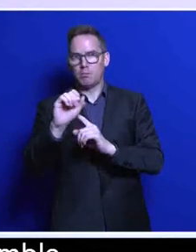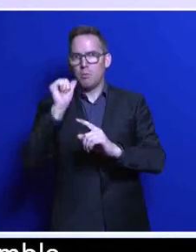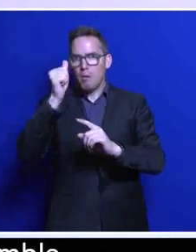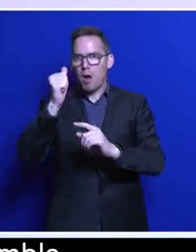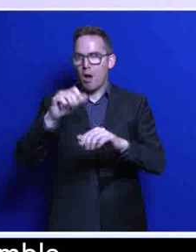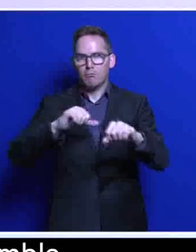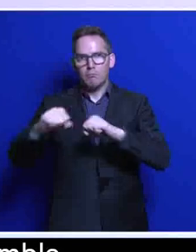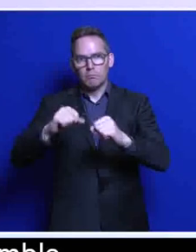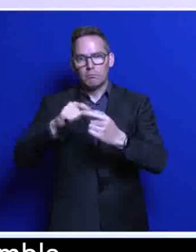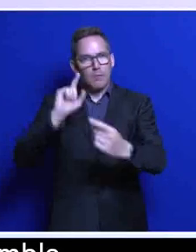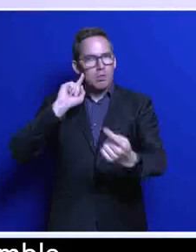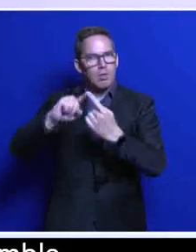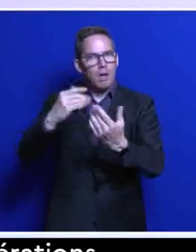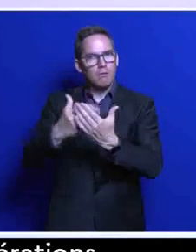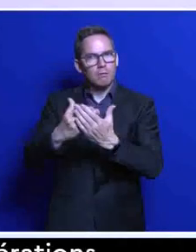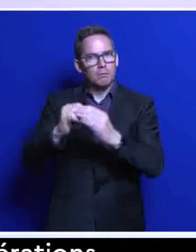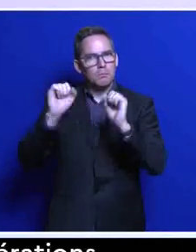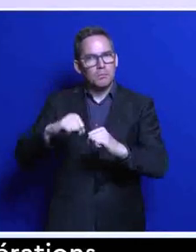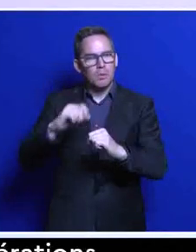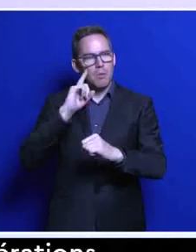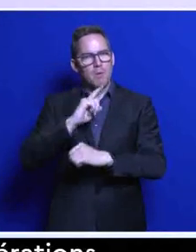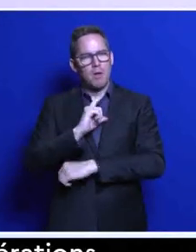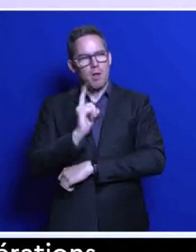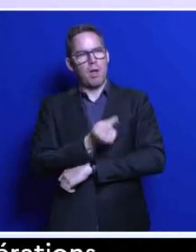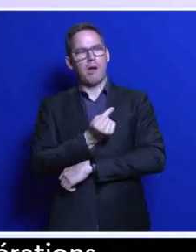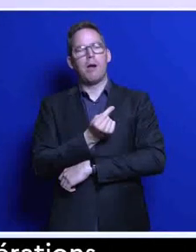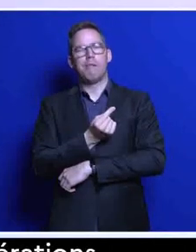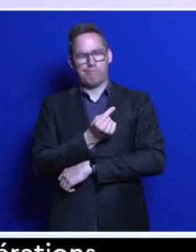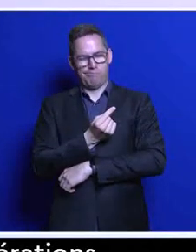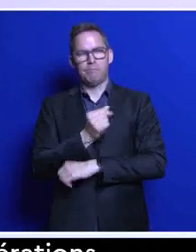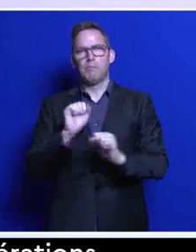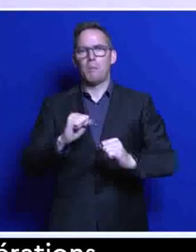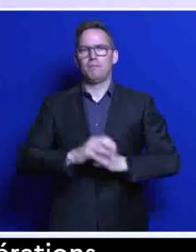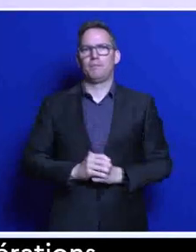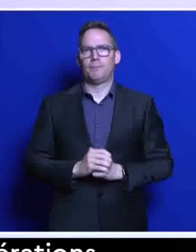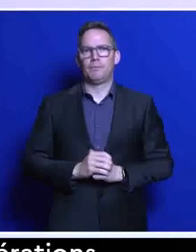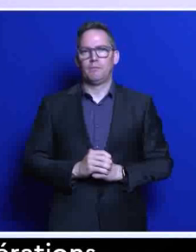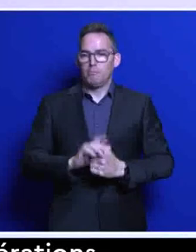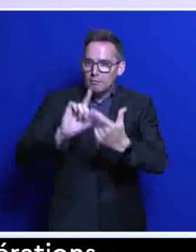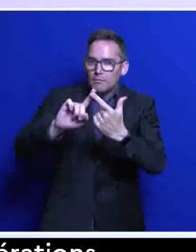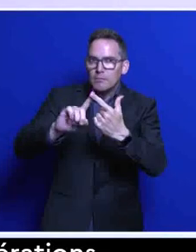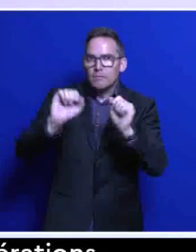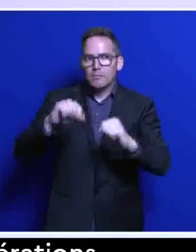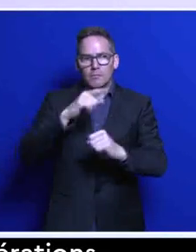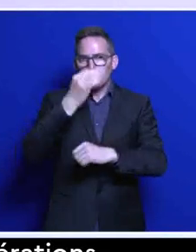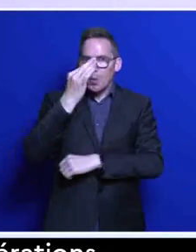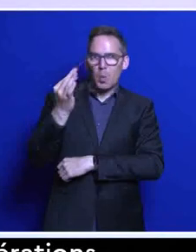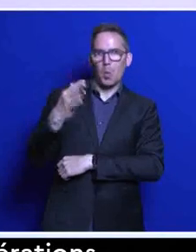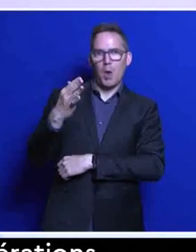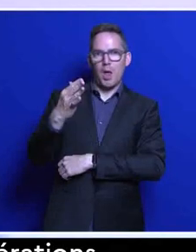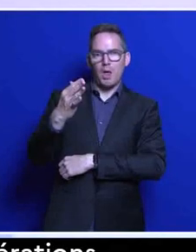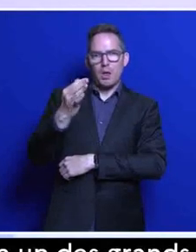demain et sur lesquels nous avons des projets de coopération qui peuvent être ouverts. Je les vois dans l'énergie nucléaire,